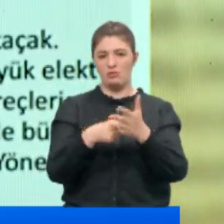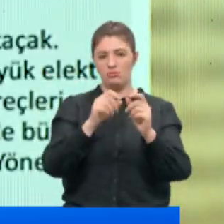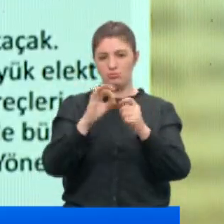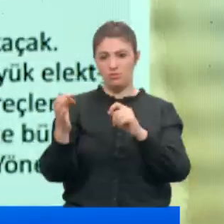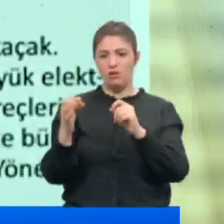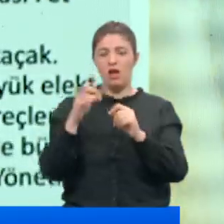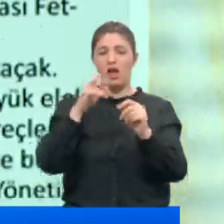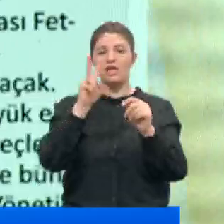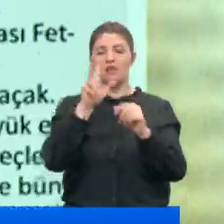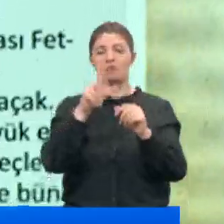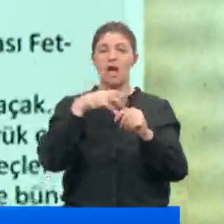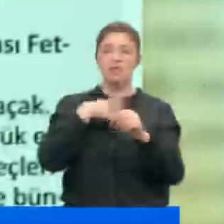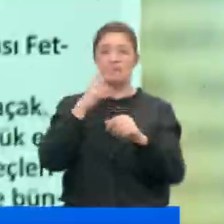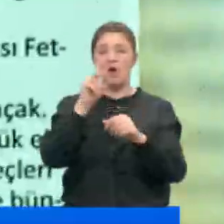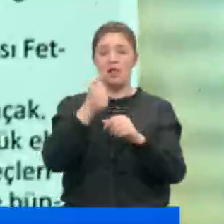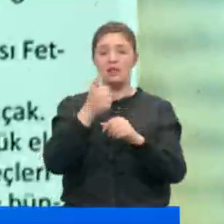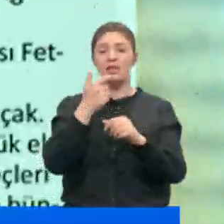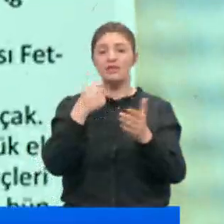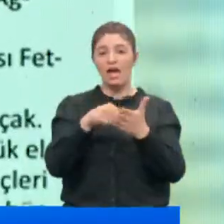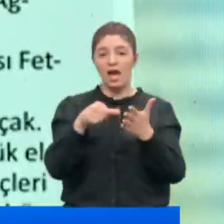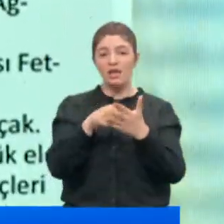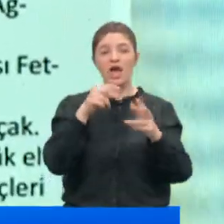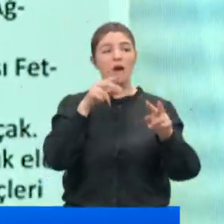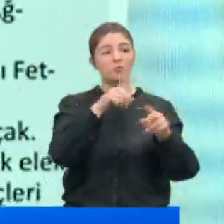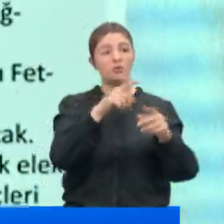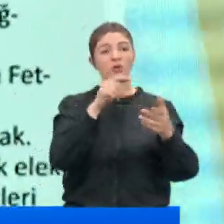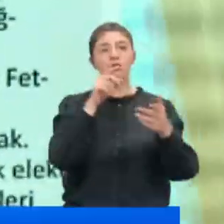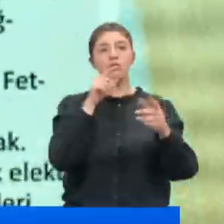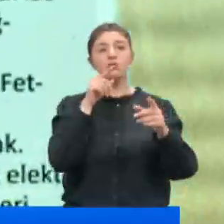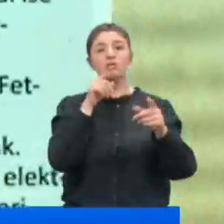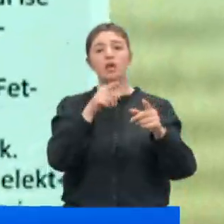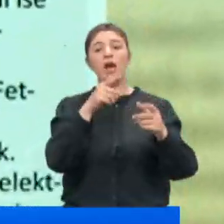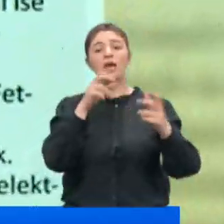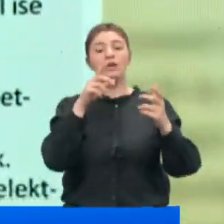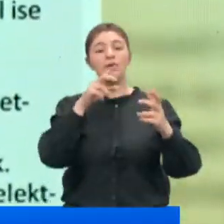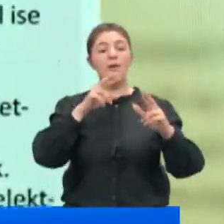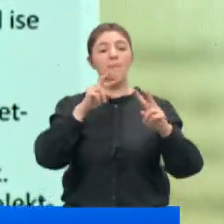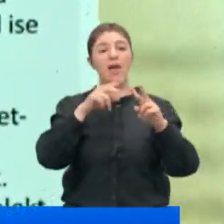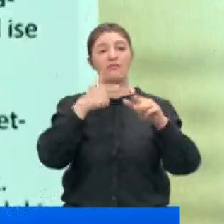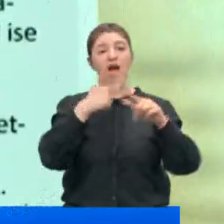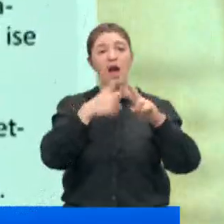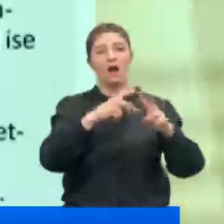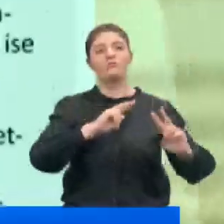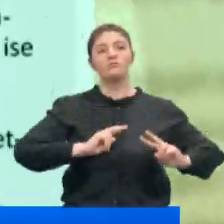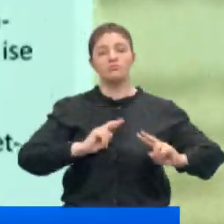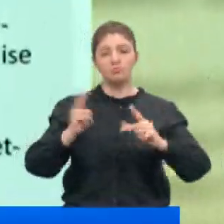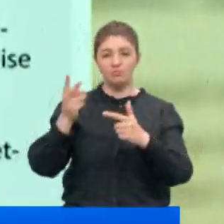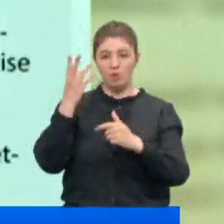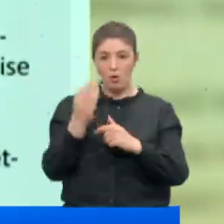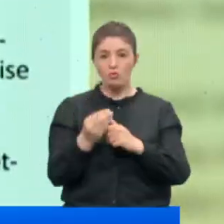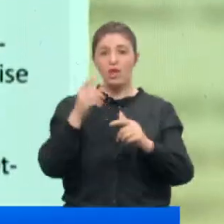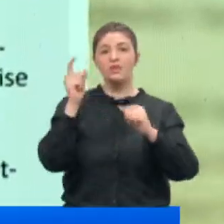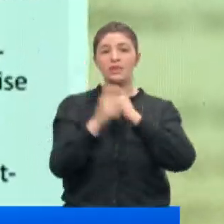23 Haziran 2016 tarihinde Atmaca Gayrimenkul AŞ tarafından MFA şirketi devralındı. Mehmet Fatih Agül